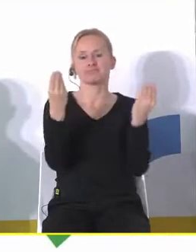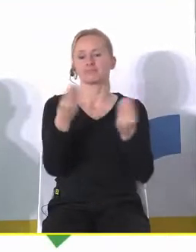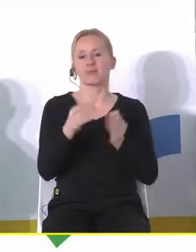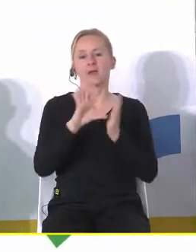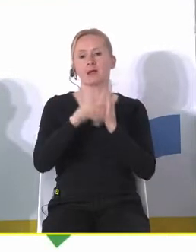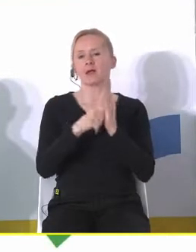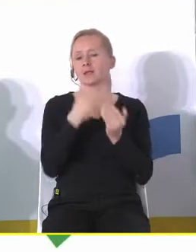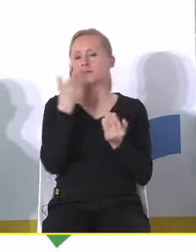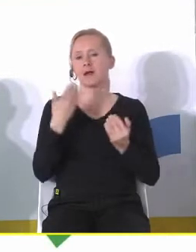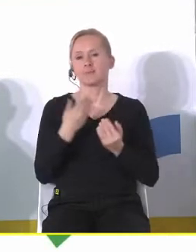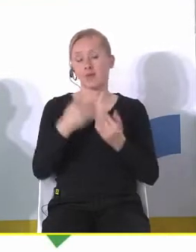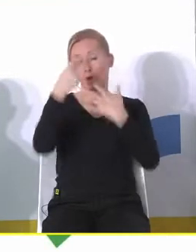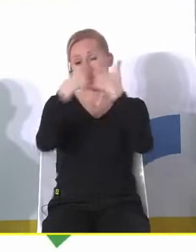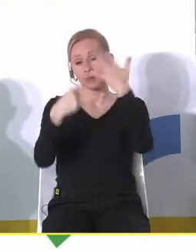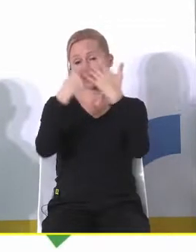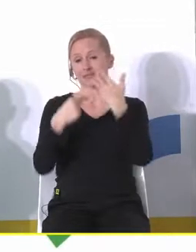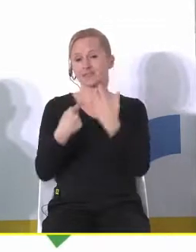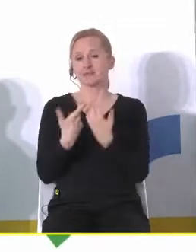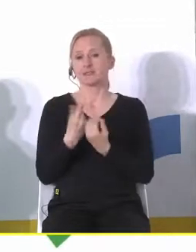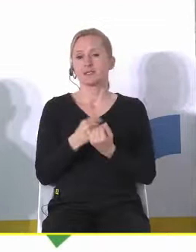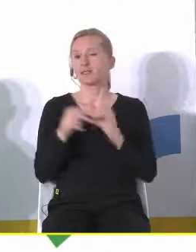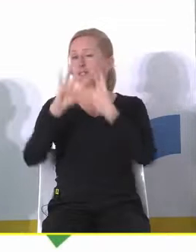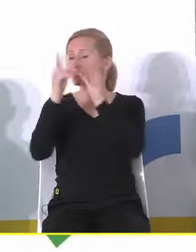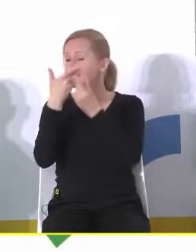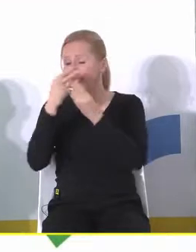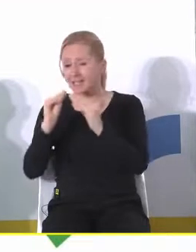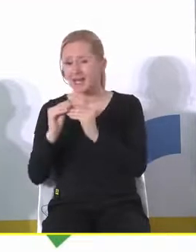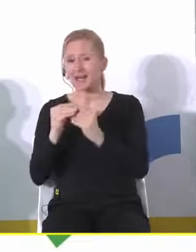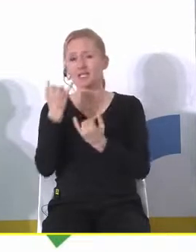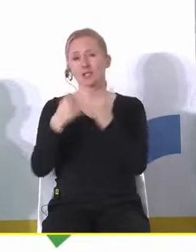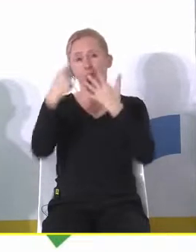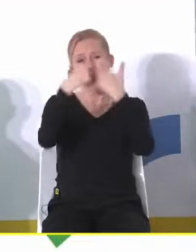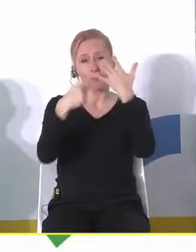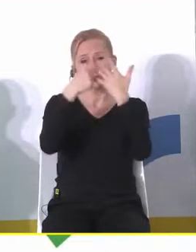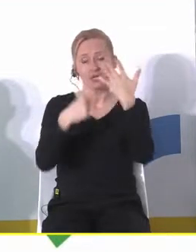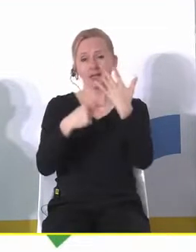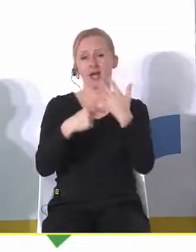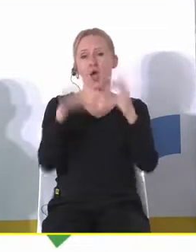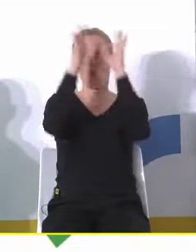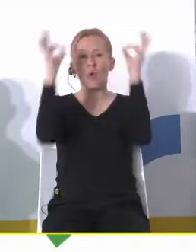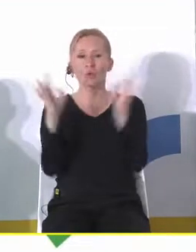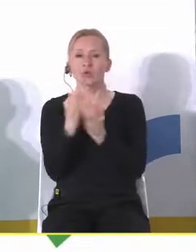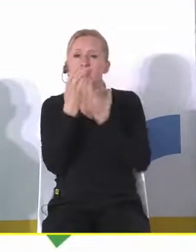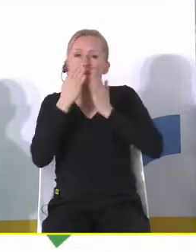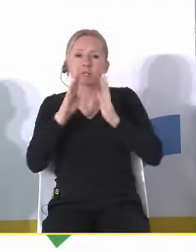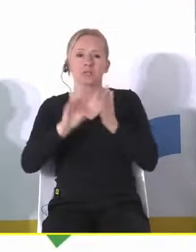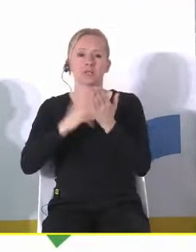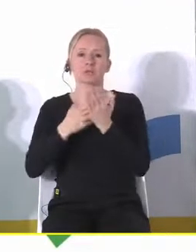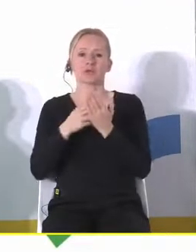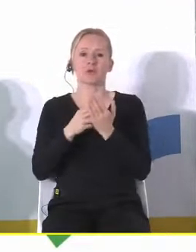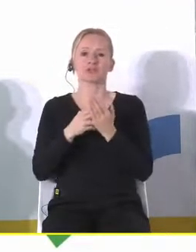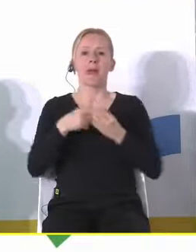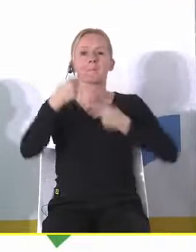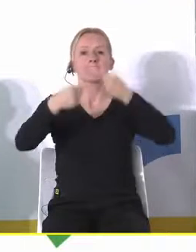powstawaniu rodzin statystycznie oczywiście to nie chodzi o to że wszystkie miasta i tak dalej tylko pewne jakby uogólnienia pokazują że w ogóle